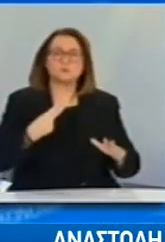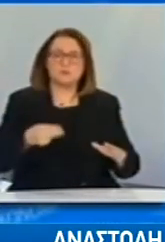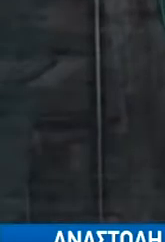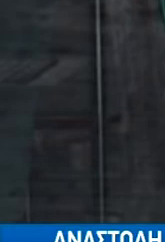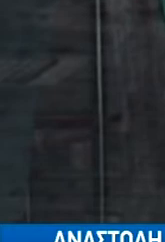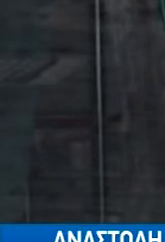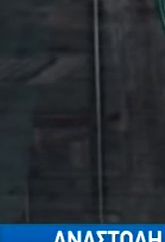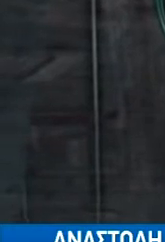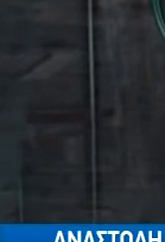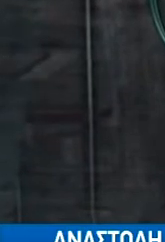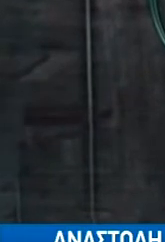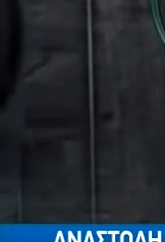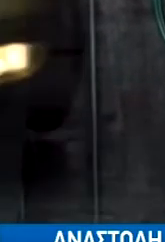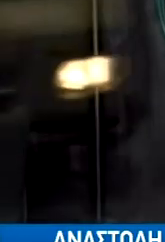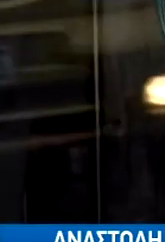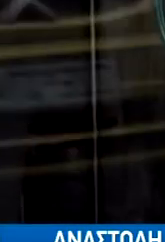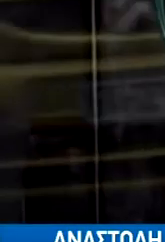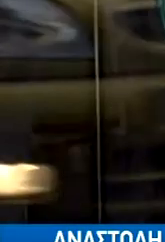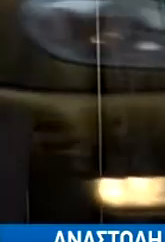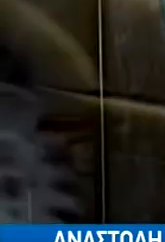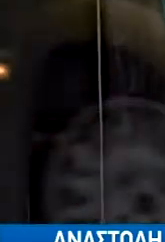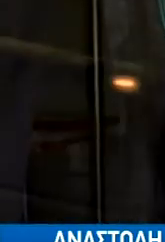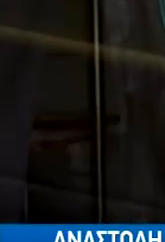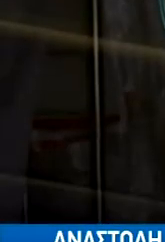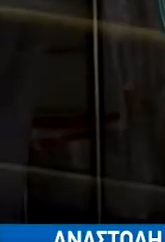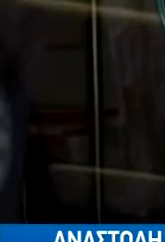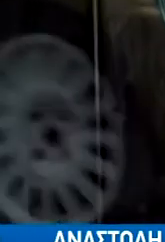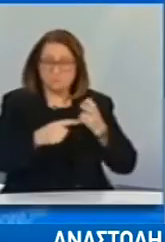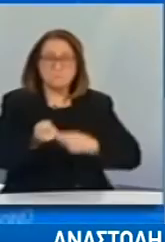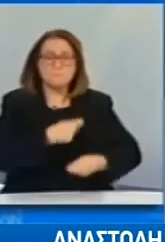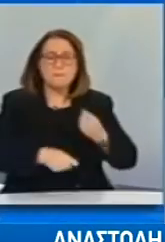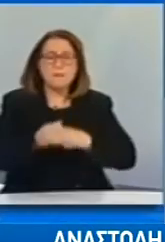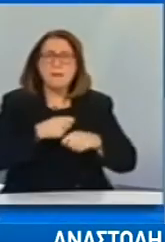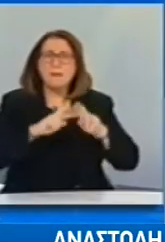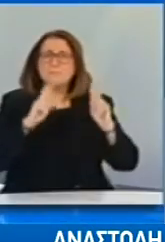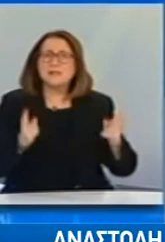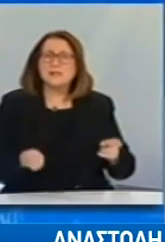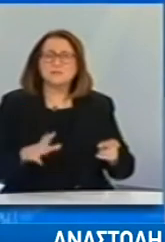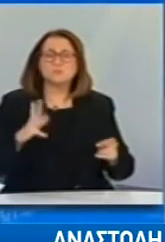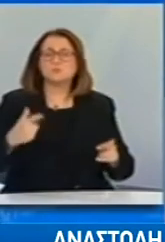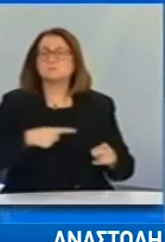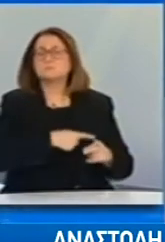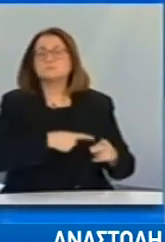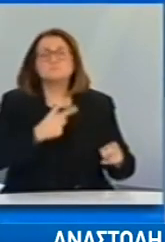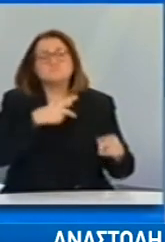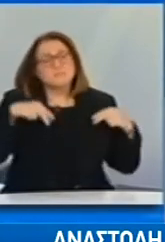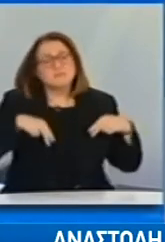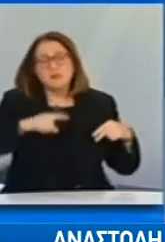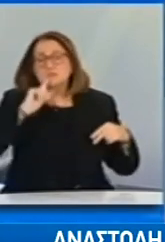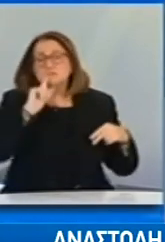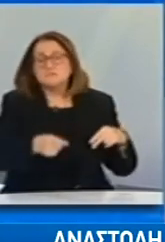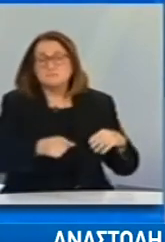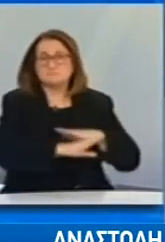που τέθηκαν σε αναστολή. Στις επιχειρήσεις που αναστέλλεται η λειτουργία τους με εντολή δημόσιας αρχής στις οποίες